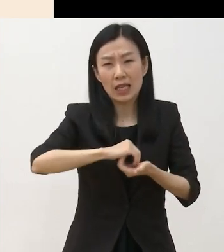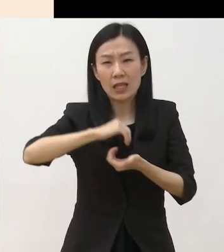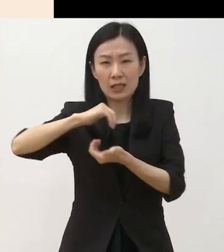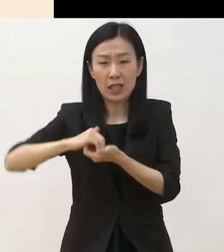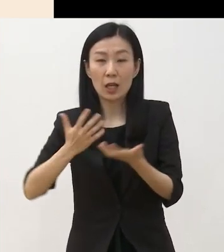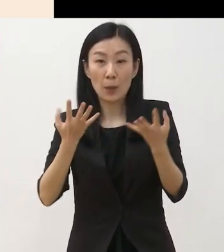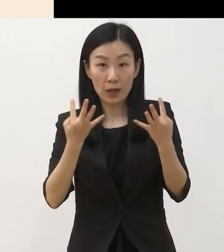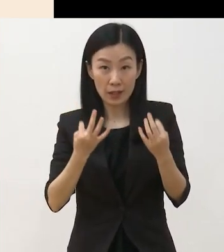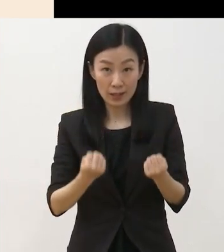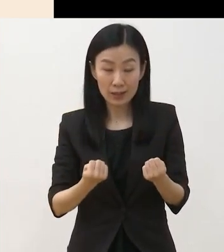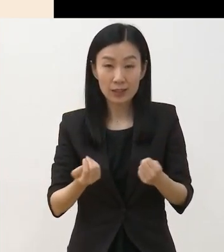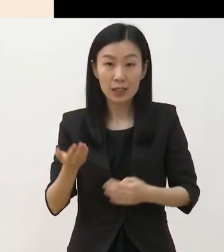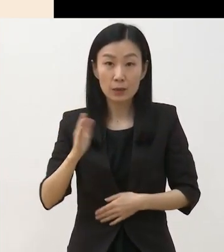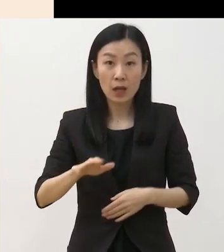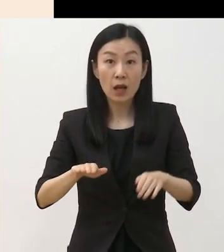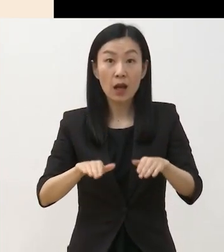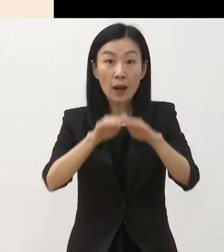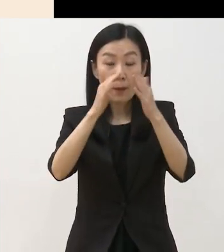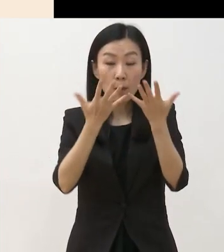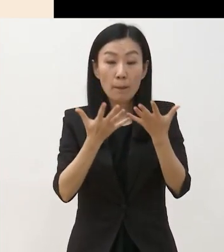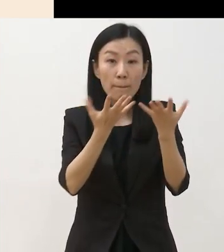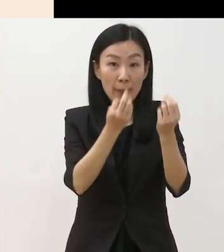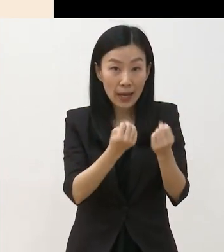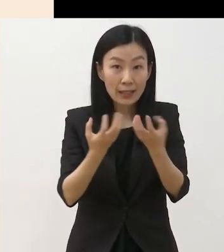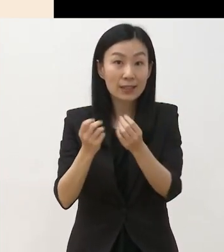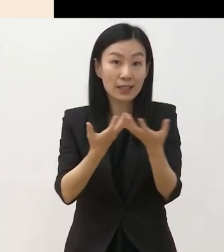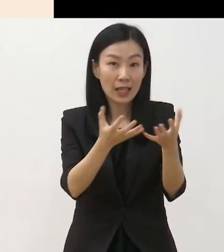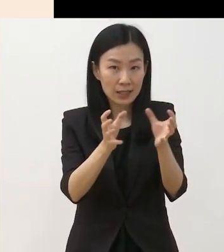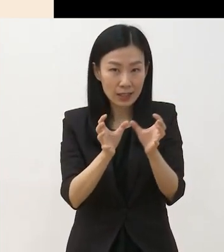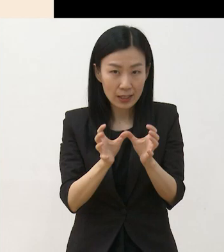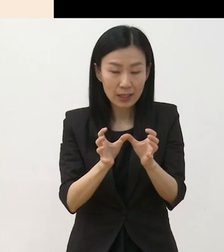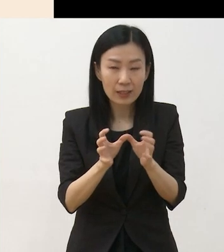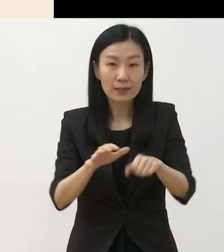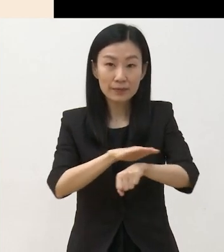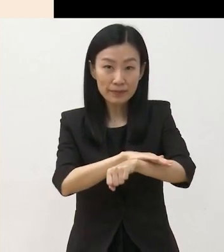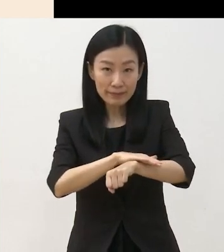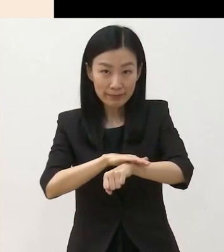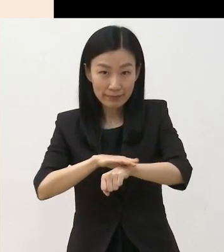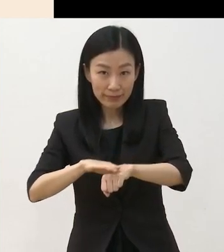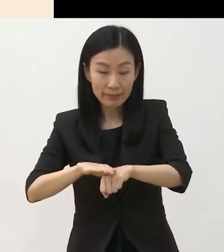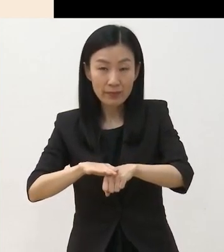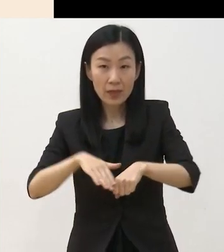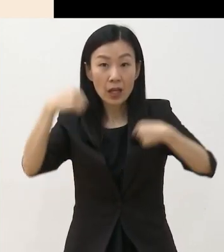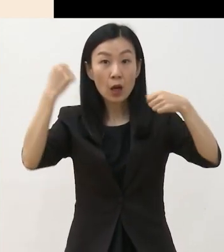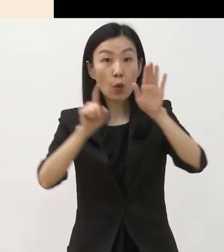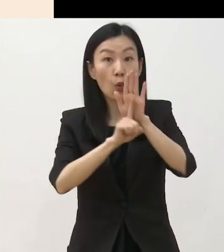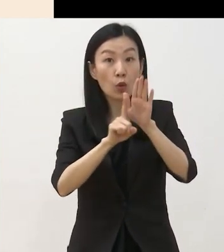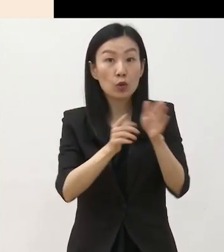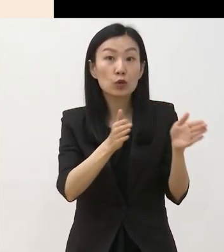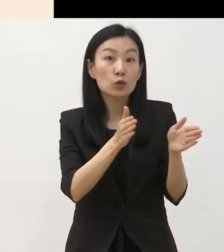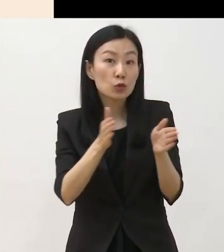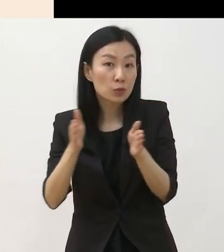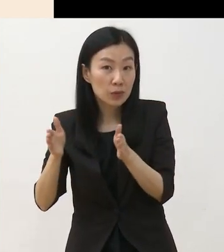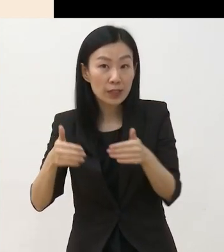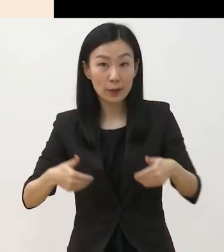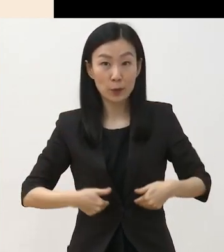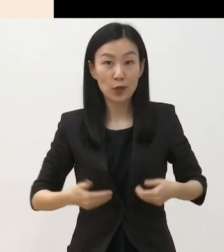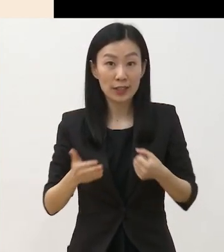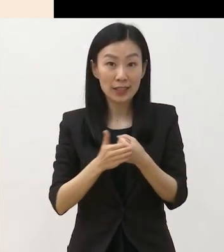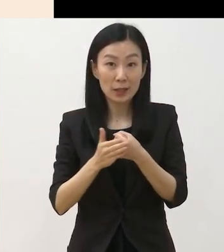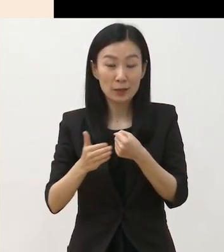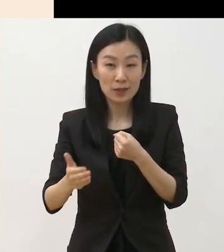보다 많은 단체가 버티면서 본격 행보인 공연을 준비함이 필요하기 때문에